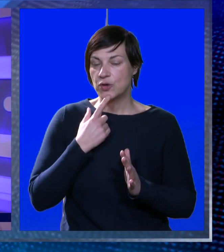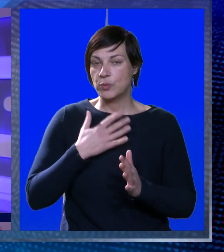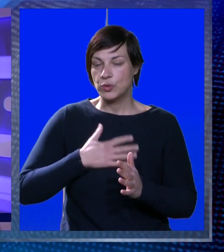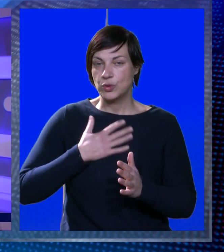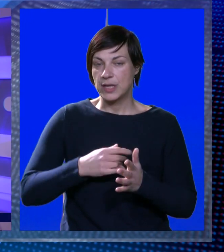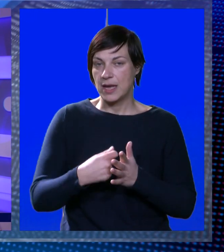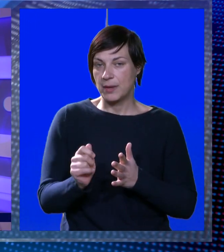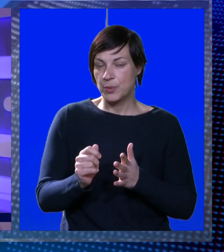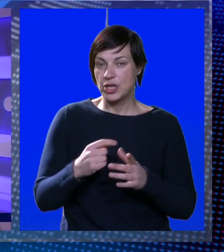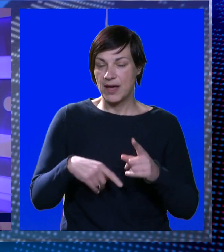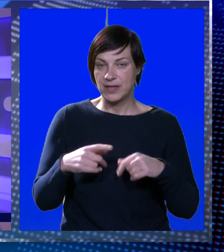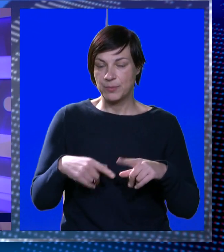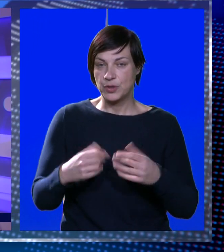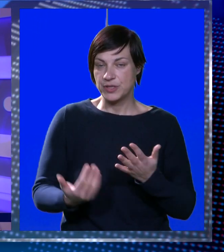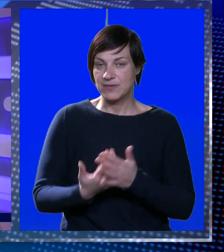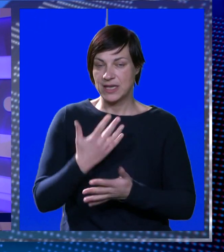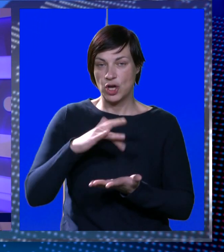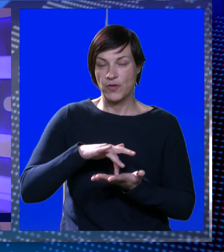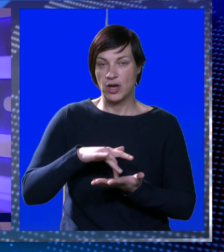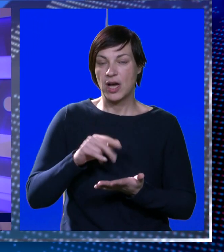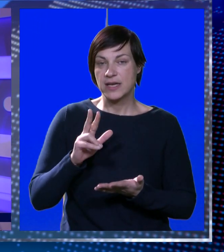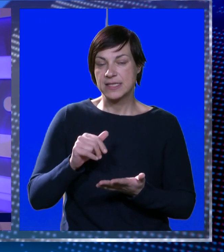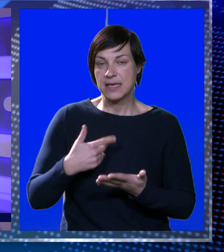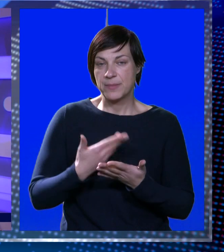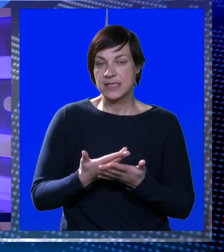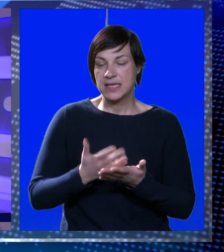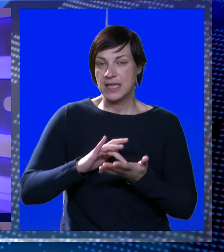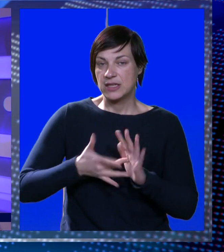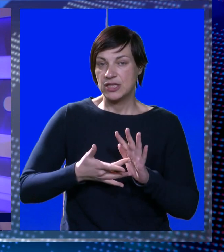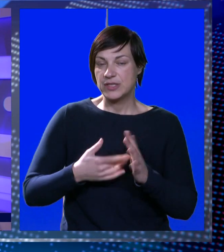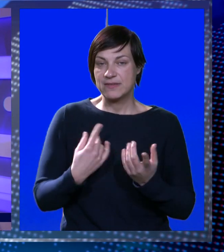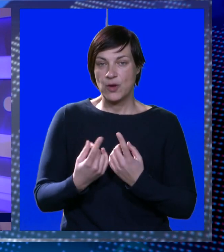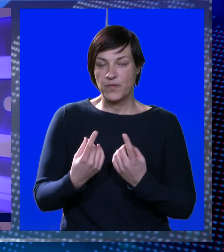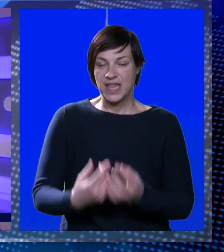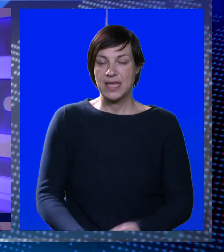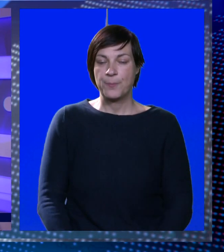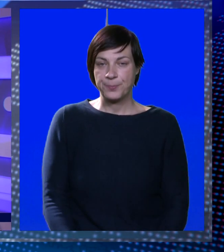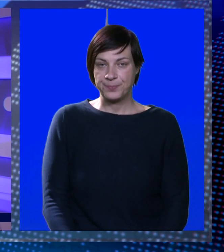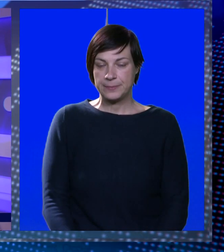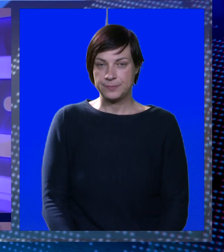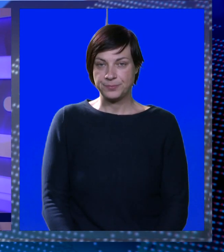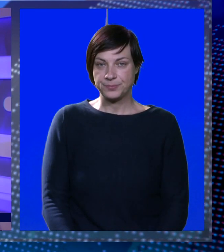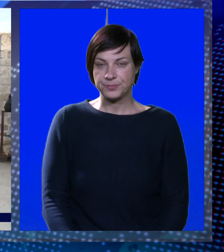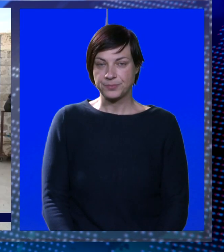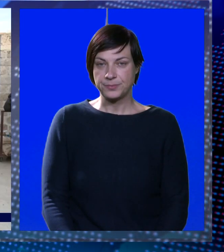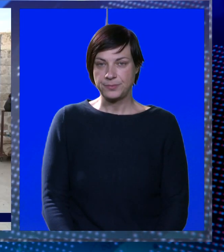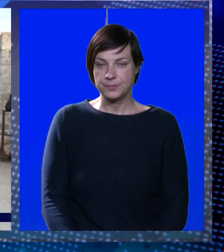svi koji budu htjeli prodavati svoje proizvode na novoj lokaciji imati zato sve predviđene preduvjete.